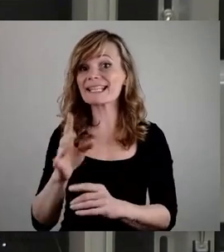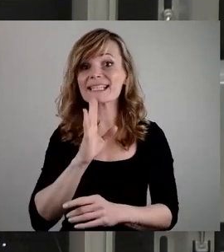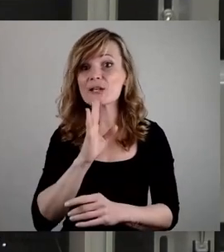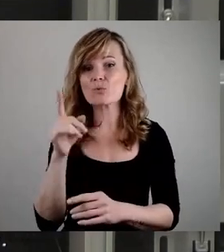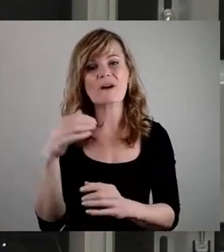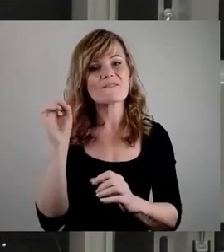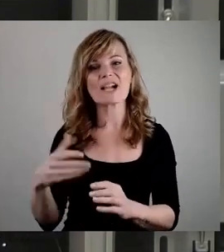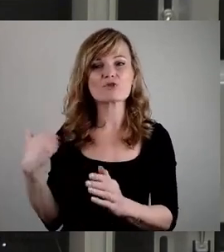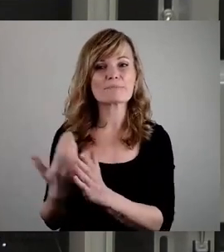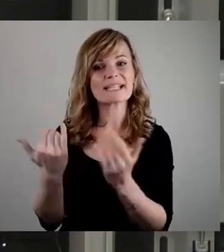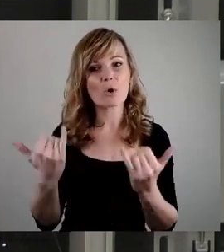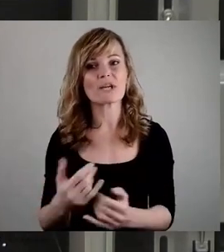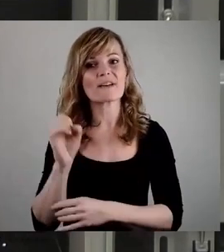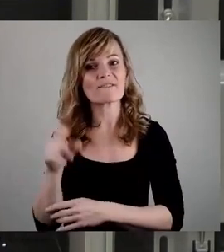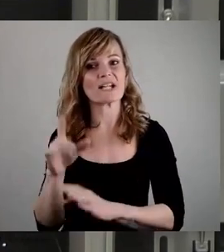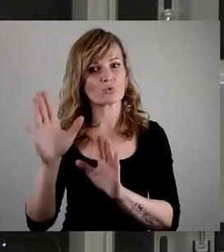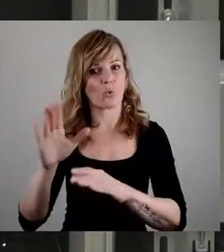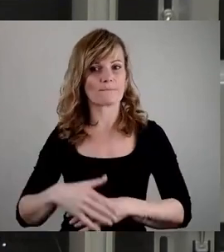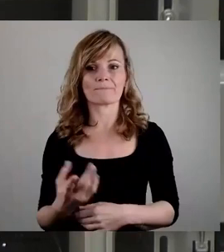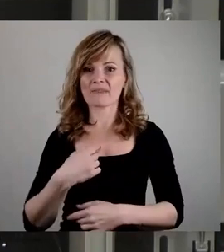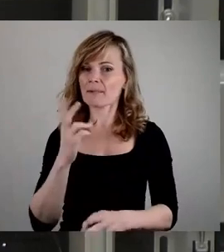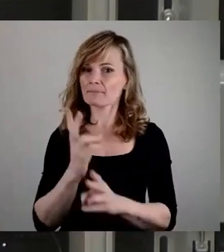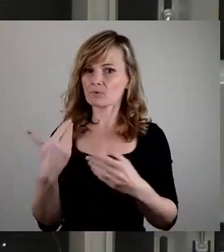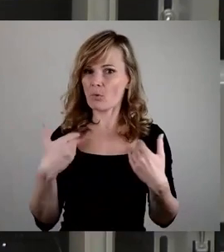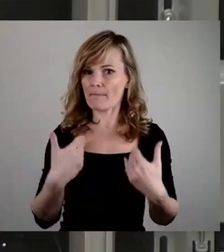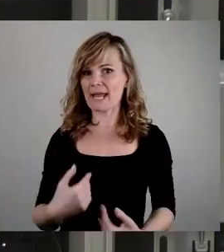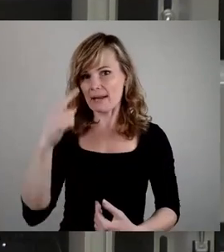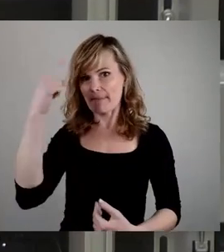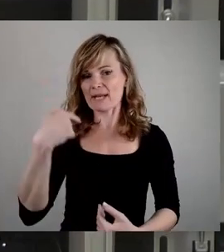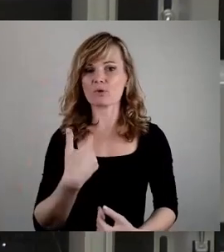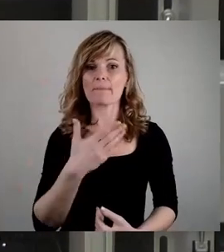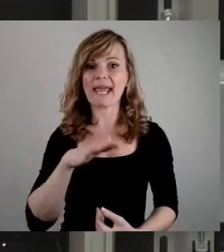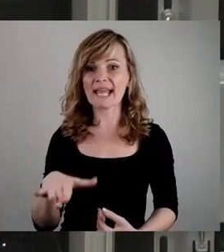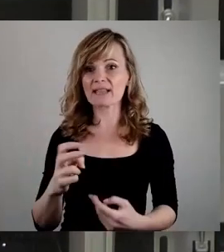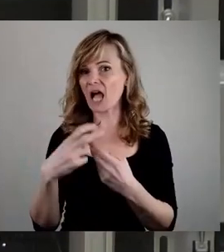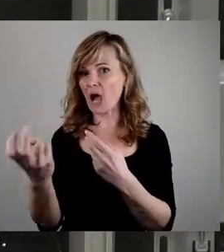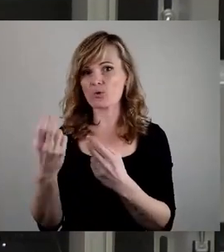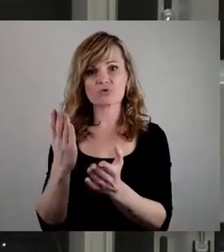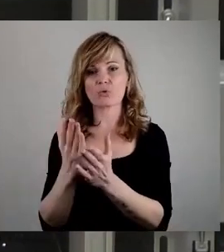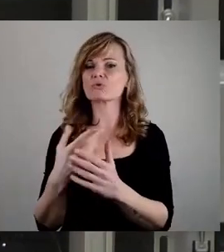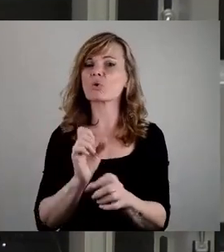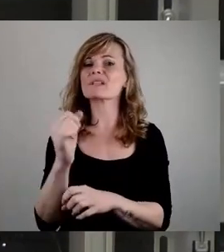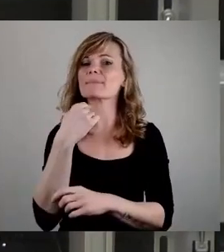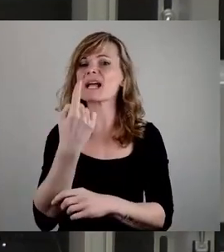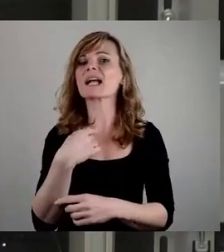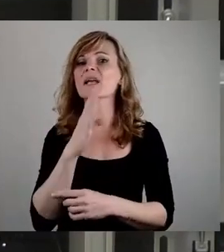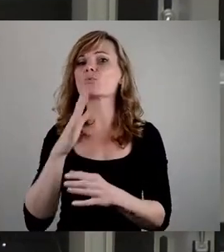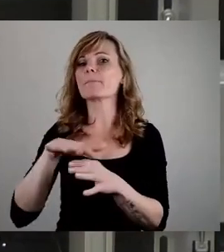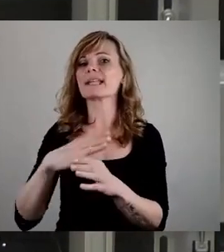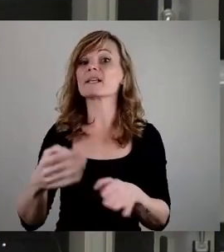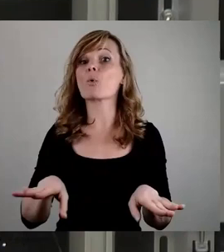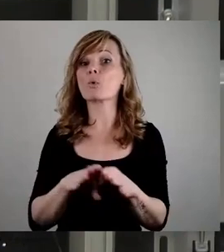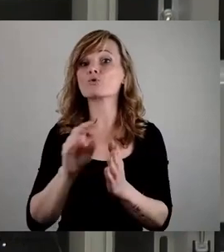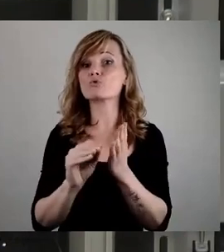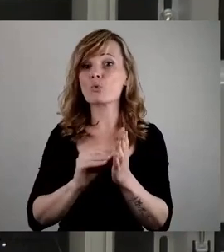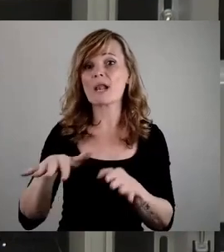heute falsch. So, und da stehe ich nach wie vor dazu. Und meine Kinder sind jetzt schon raus. Und trotzdem sage ich, wir haben genug Plätze, Grundschulplätze im Dresdner